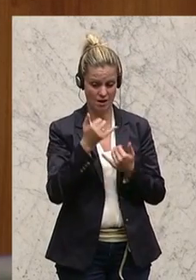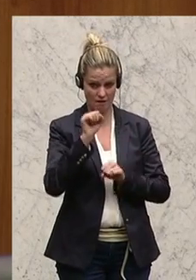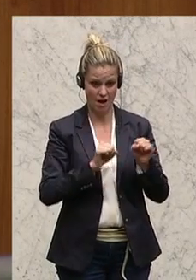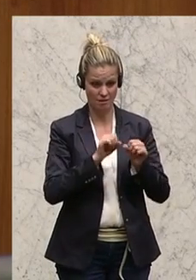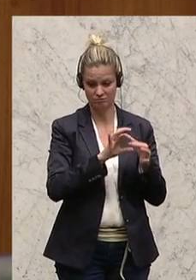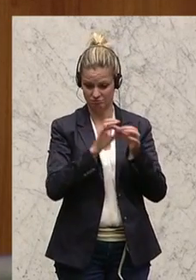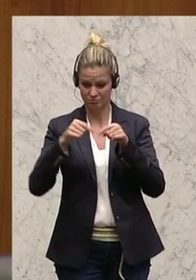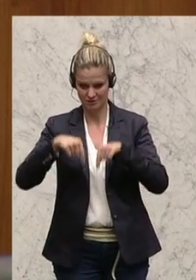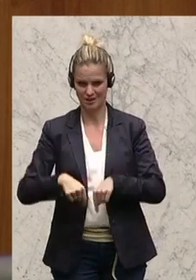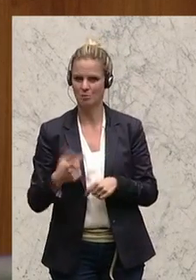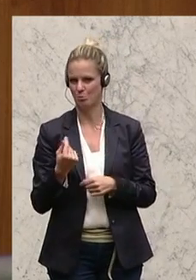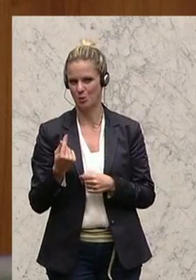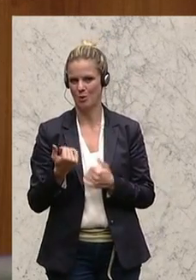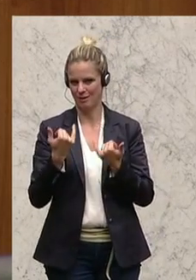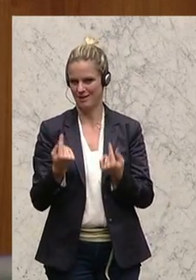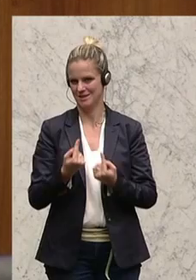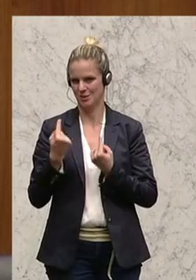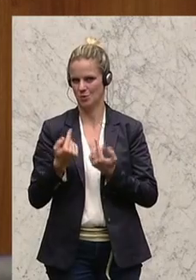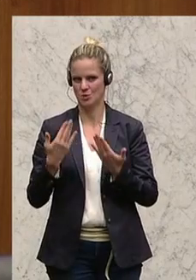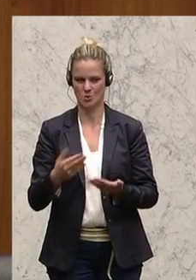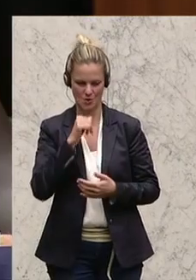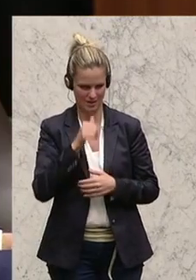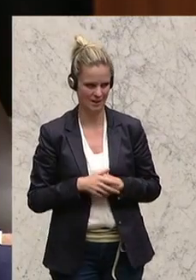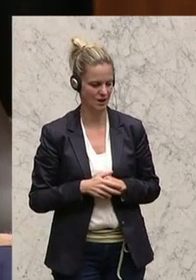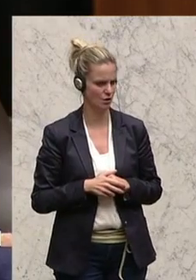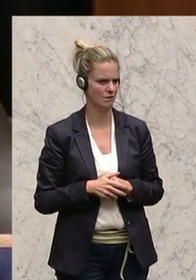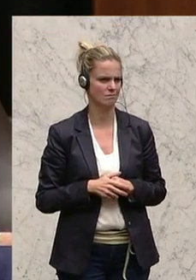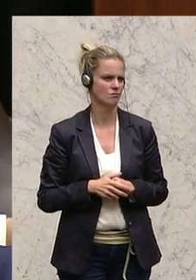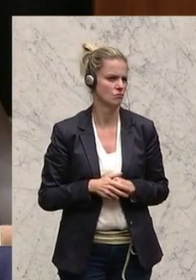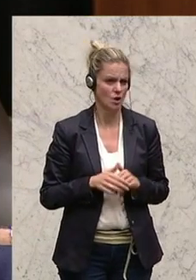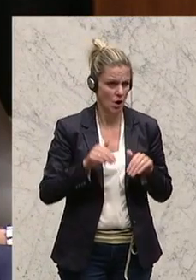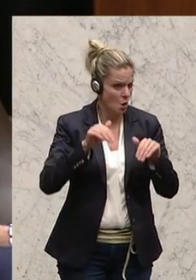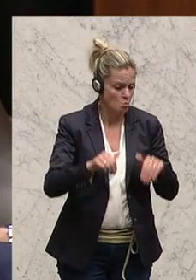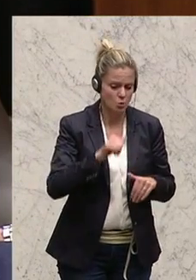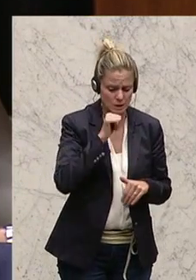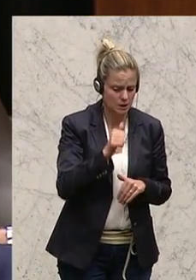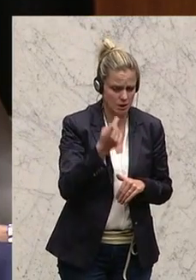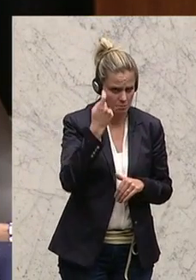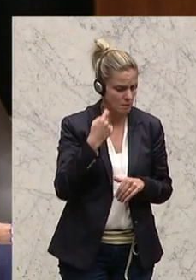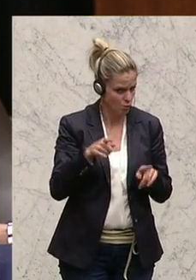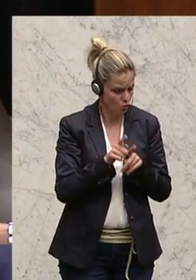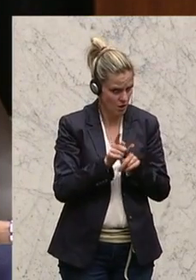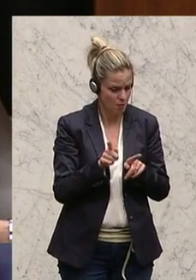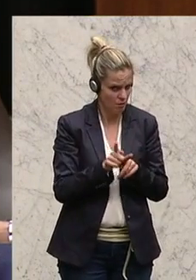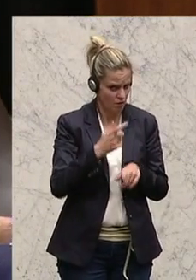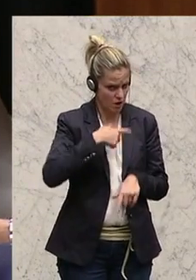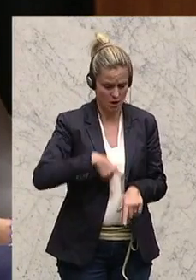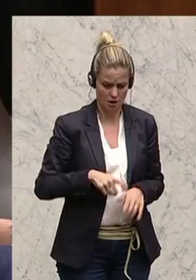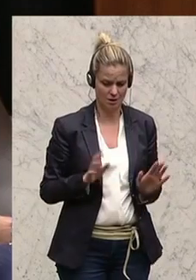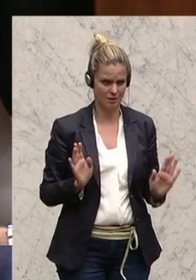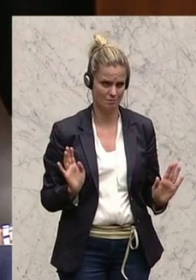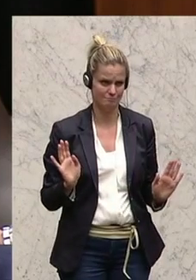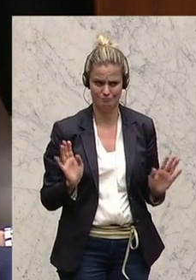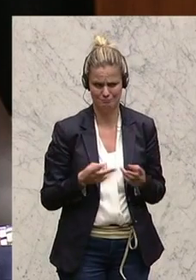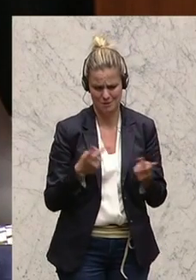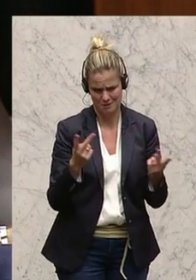dazu. Und ich stehe auch dazu, Sie müssen es ja nicht teilen, es ist ja ganz klar, wenn Sie mir eine